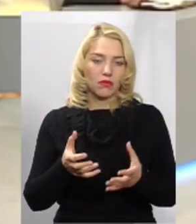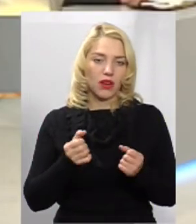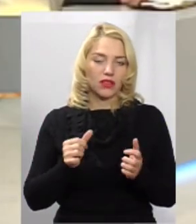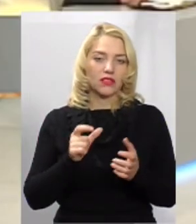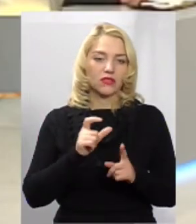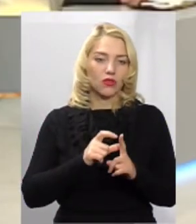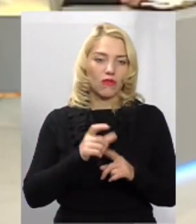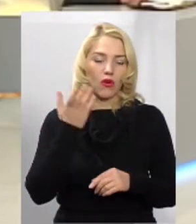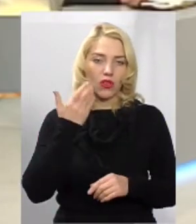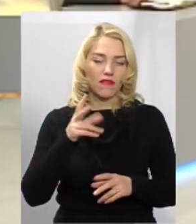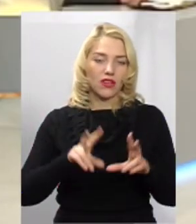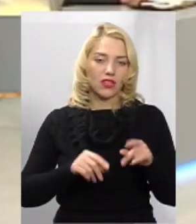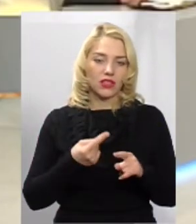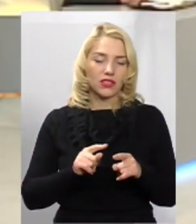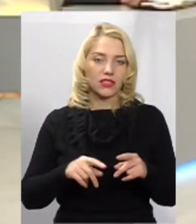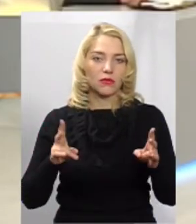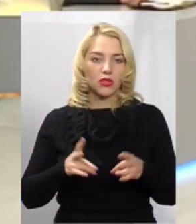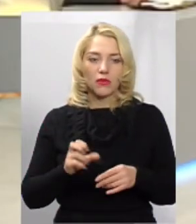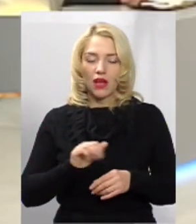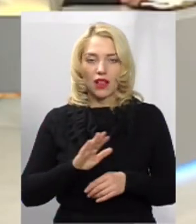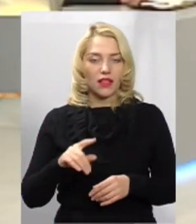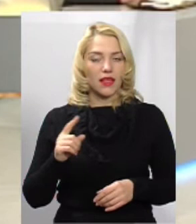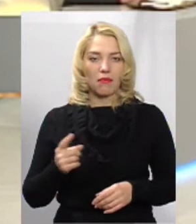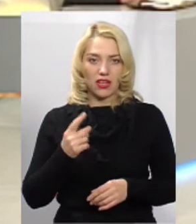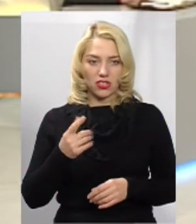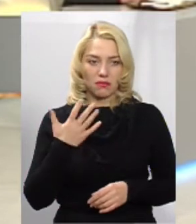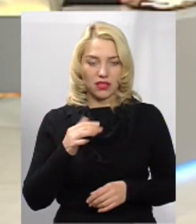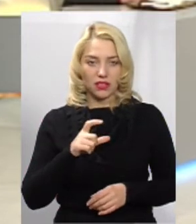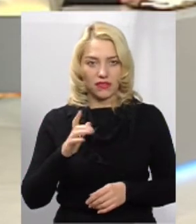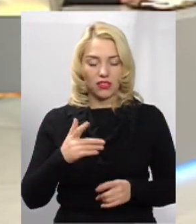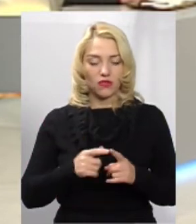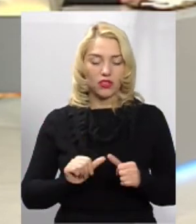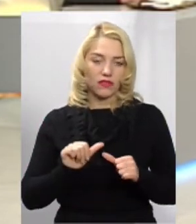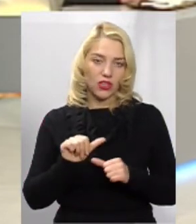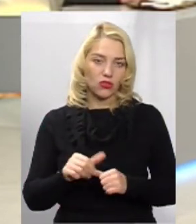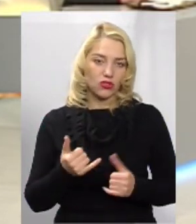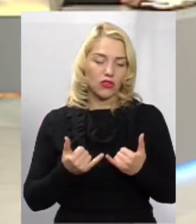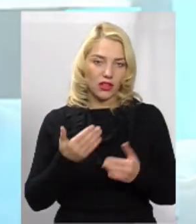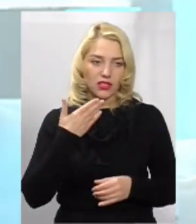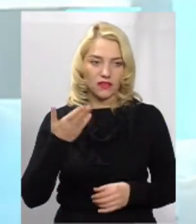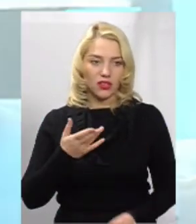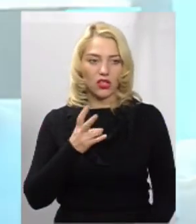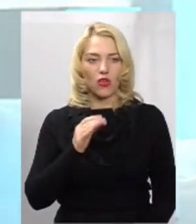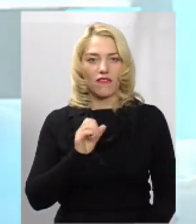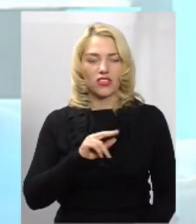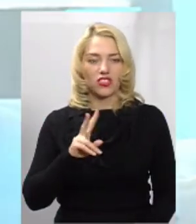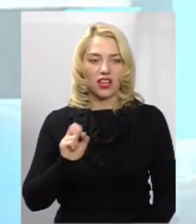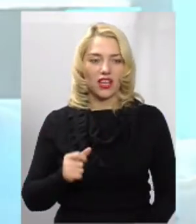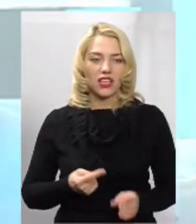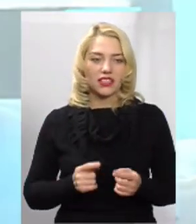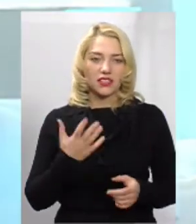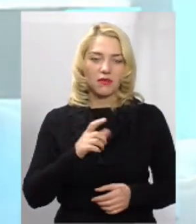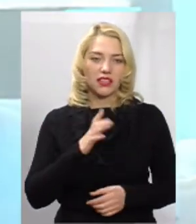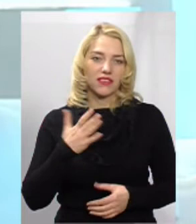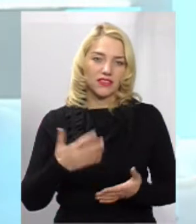коли порахуєте це за потрібним. Але не перших 5 хвилин. Вони виключно для звіту Василя Новачка. Ці 5